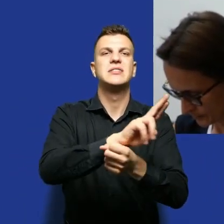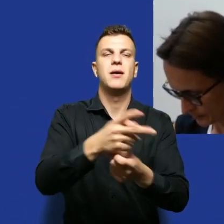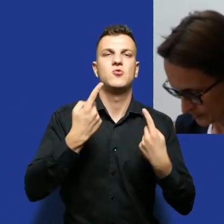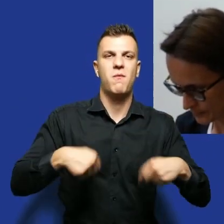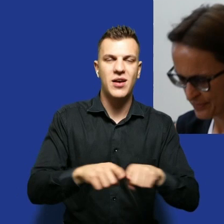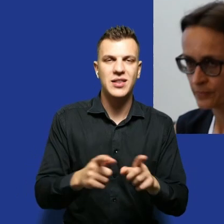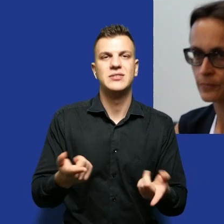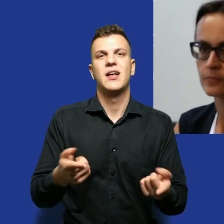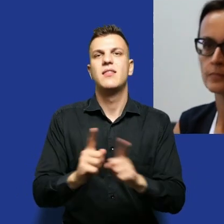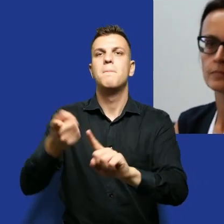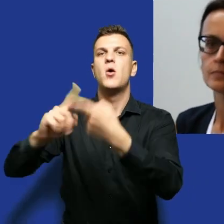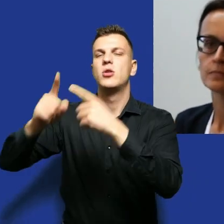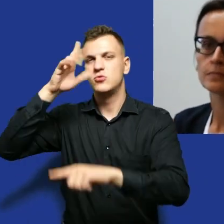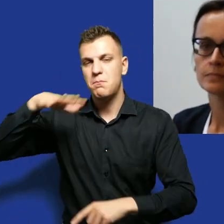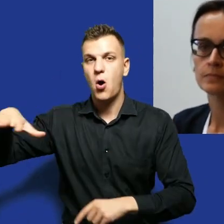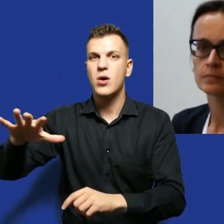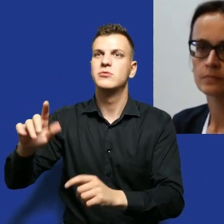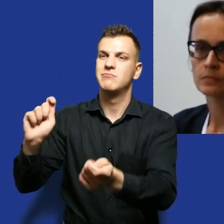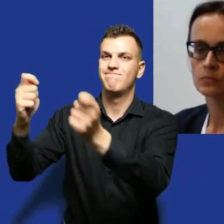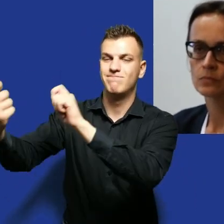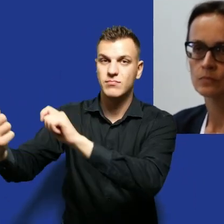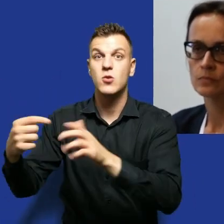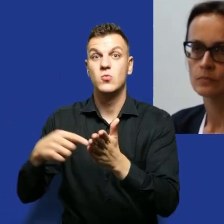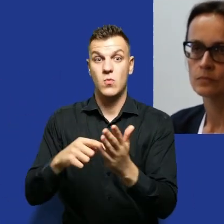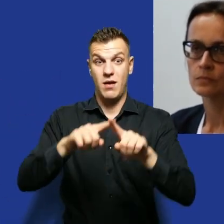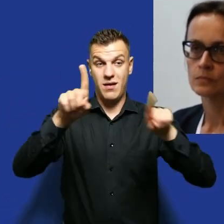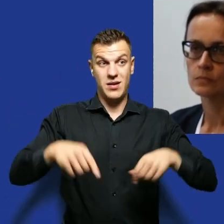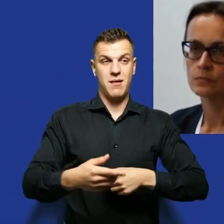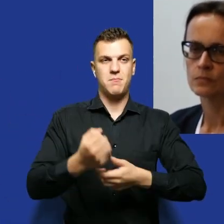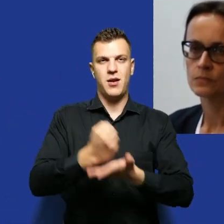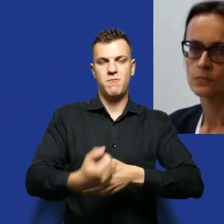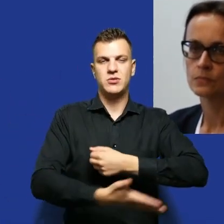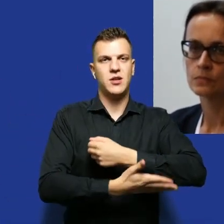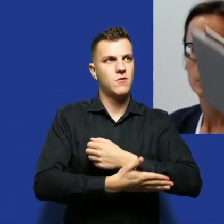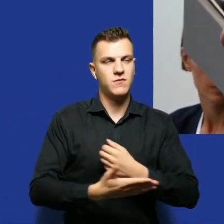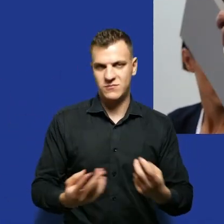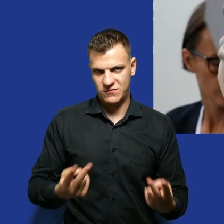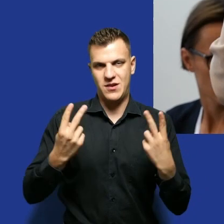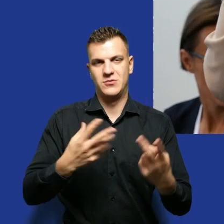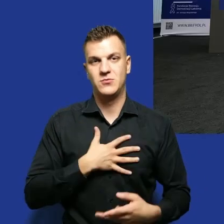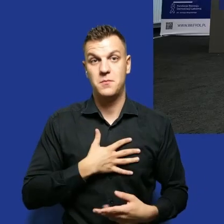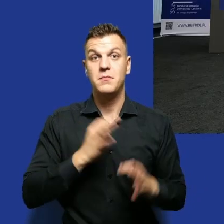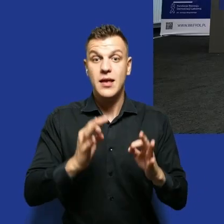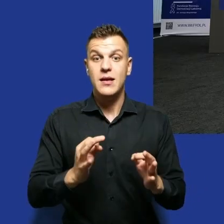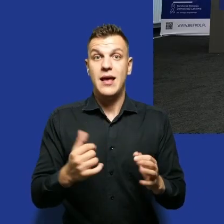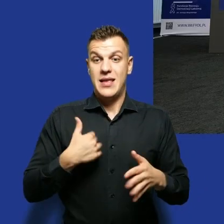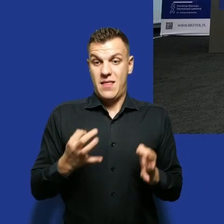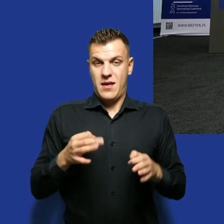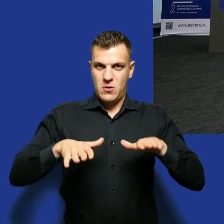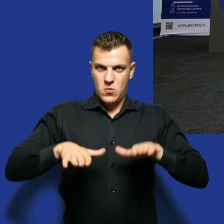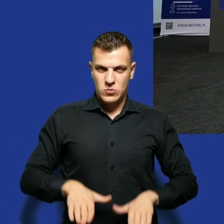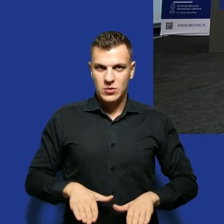to tym istotne jest to myślę, że również dla Was. Ja może usiądę, bo mam kilka dla Was